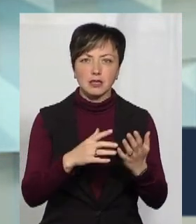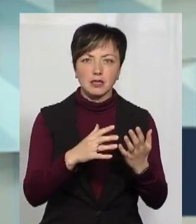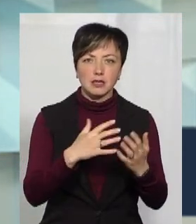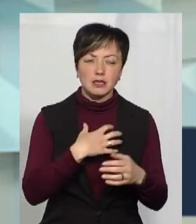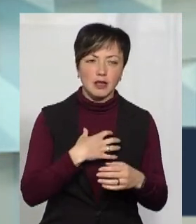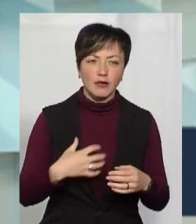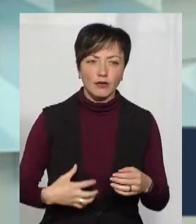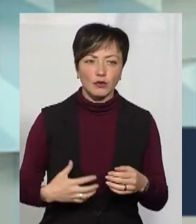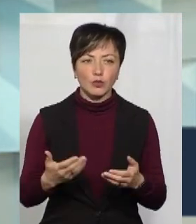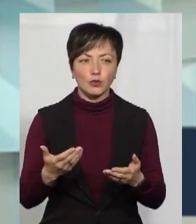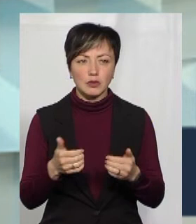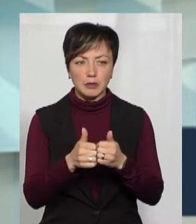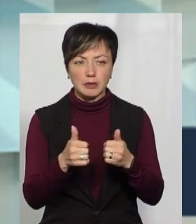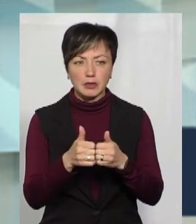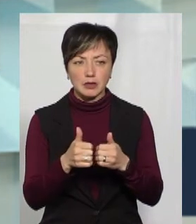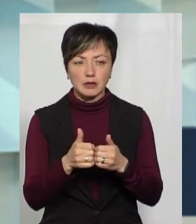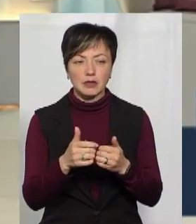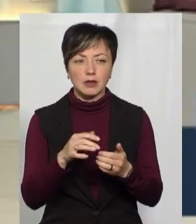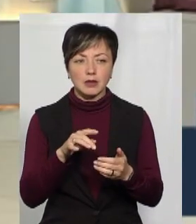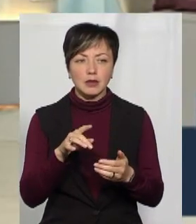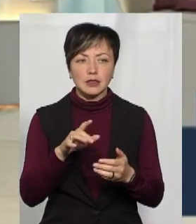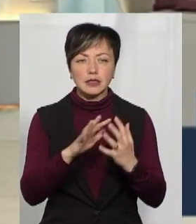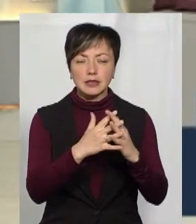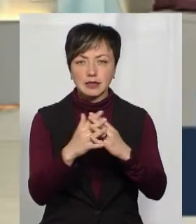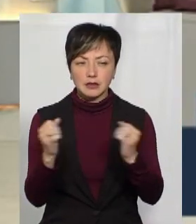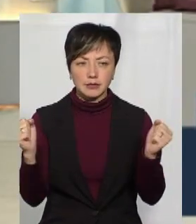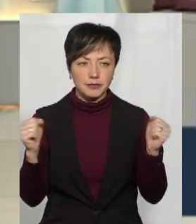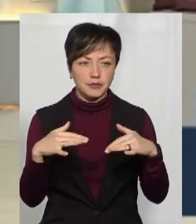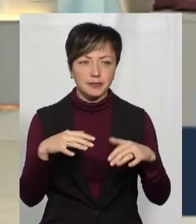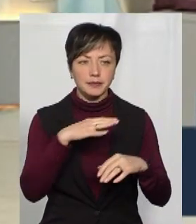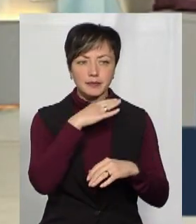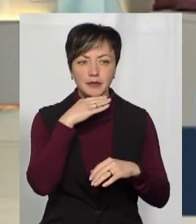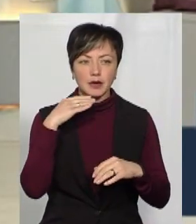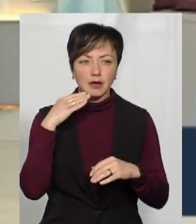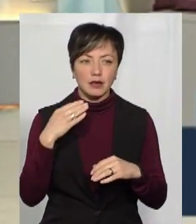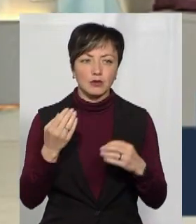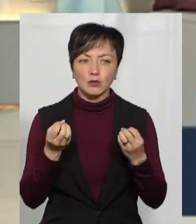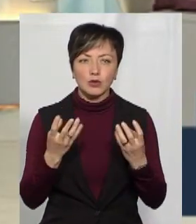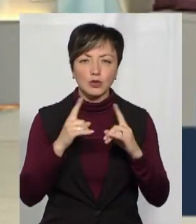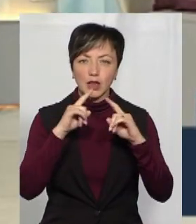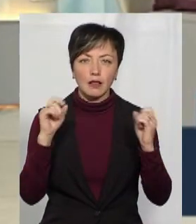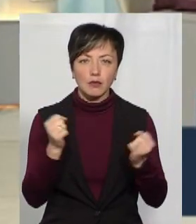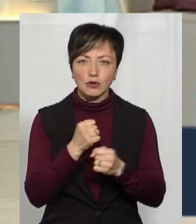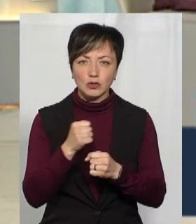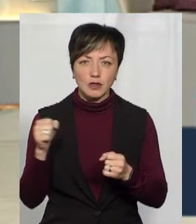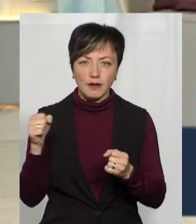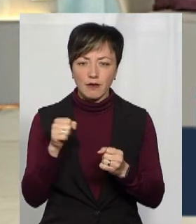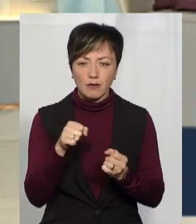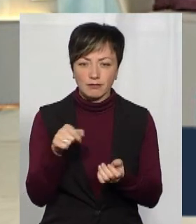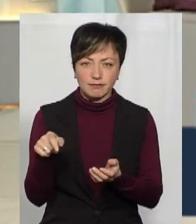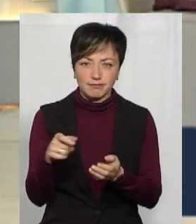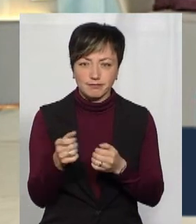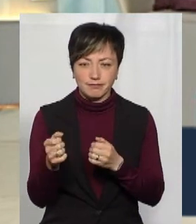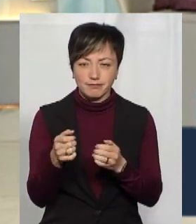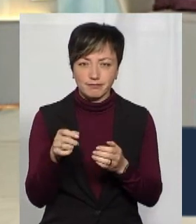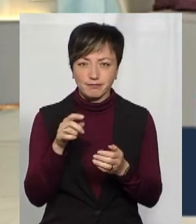Славути, близенько місто знаходиться, що з тіл. Ну, дуже багато. Там просто неможливо проштовхнутися півдня.